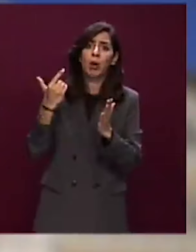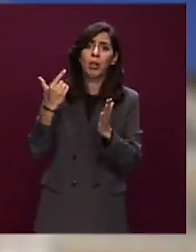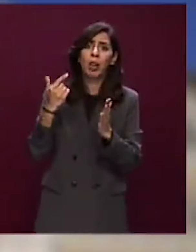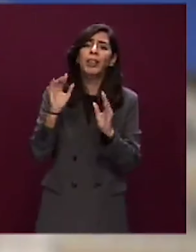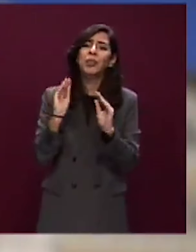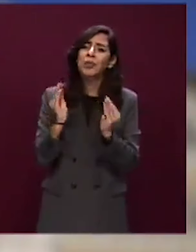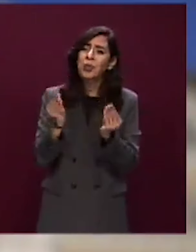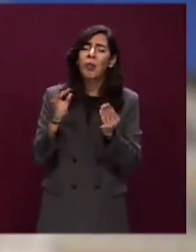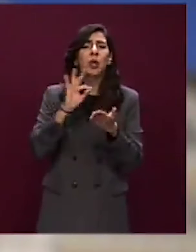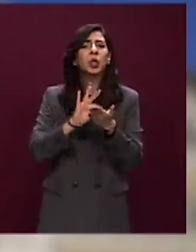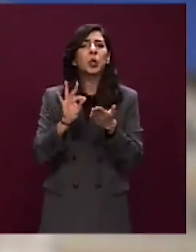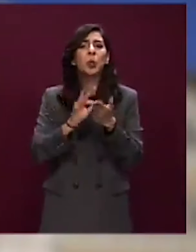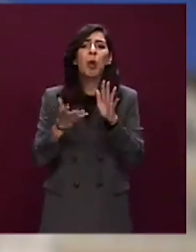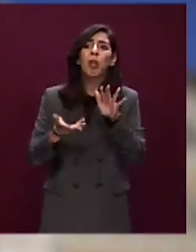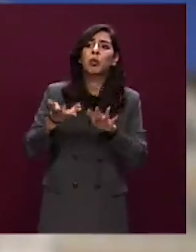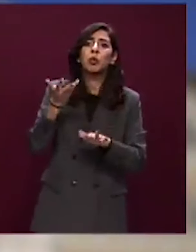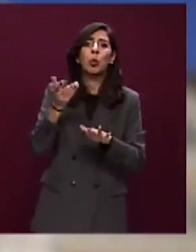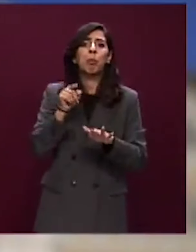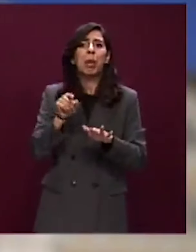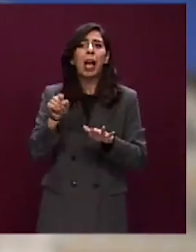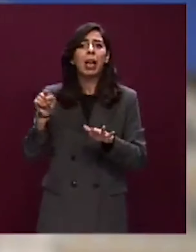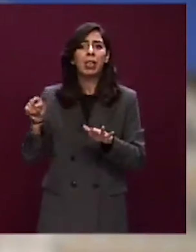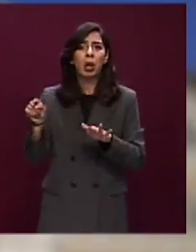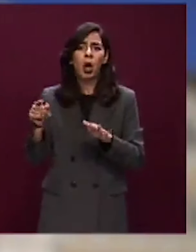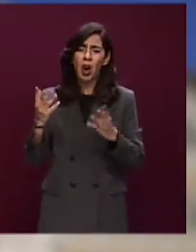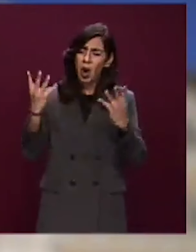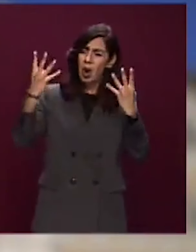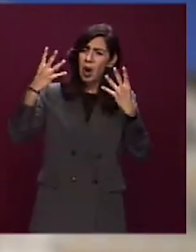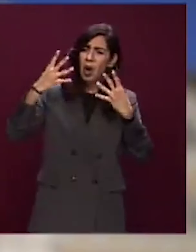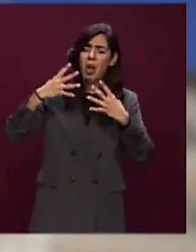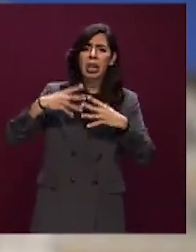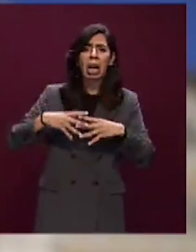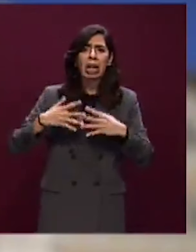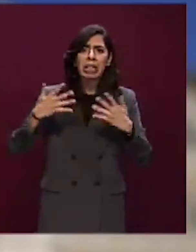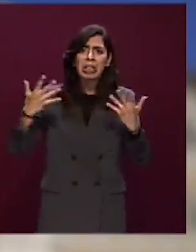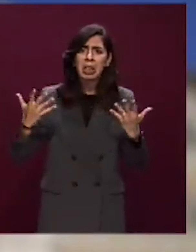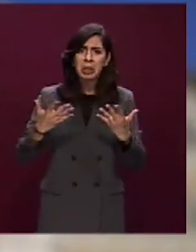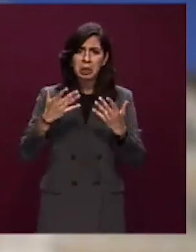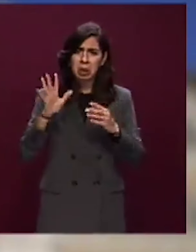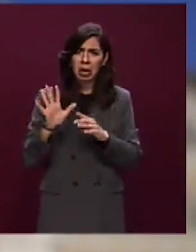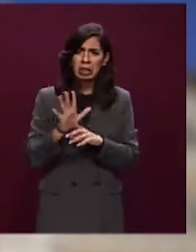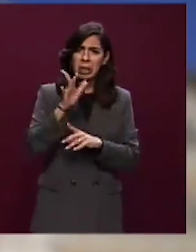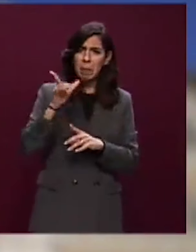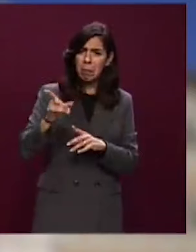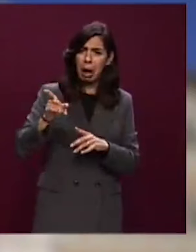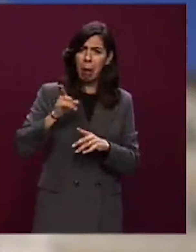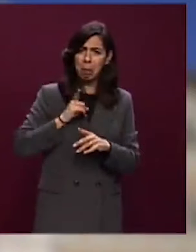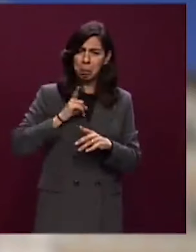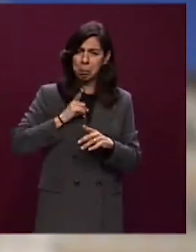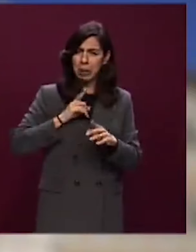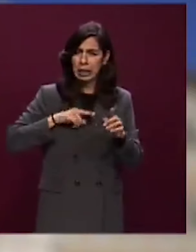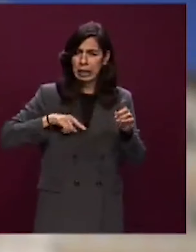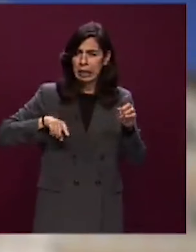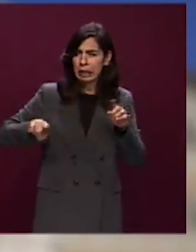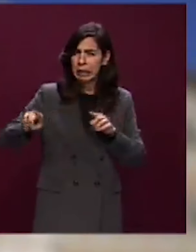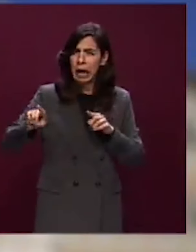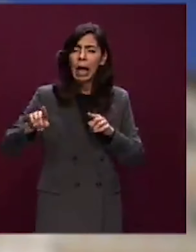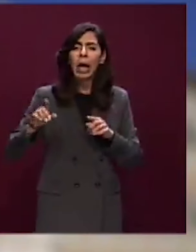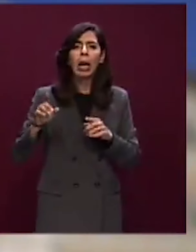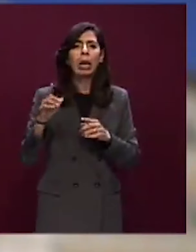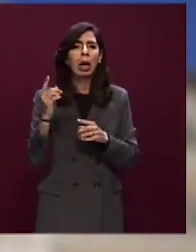scuole superiori, senza quelle organizzazioni paramilitari che qualcuno... No,